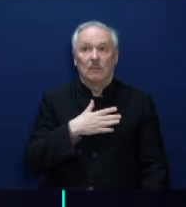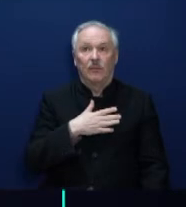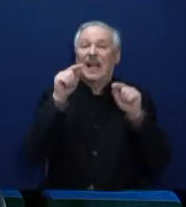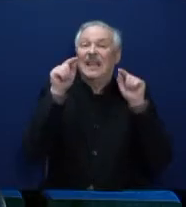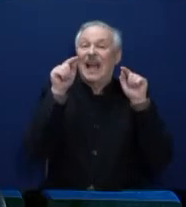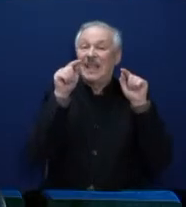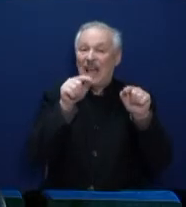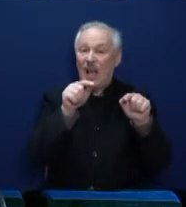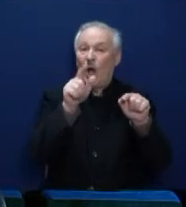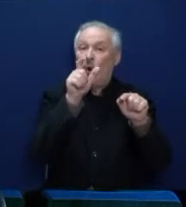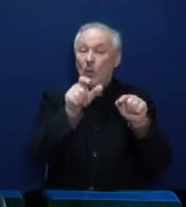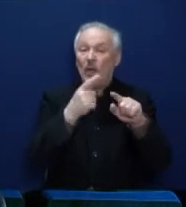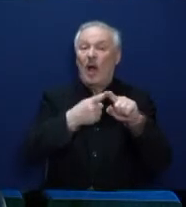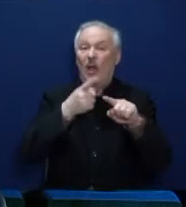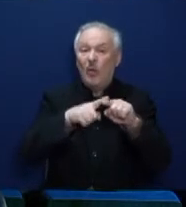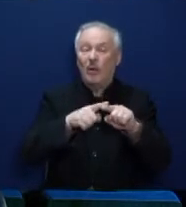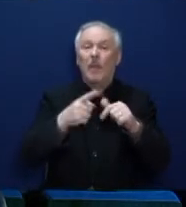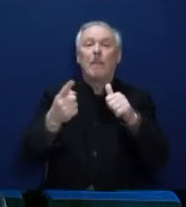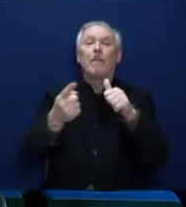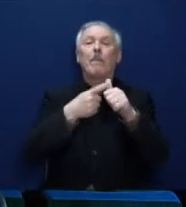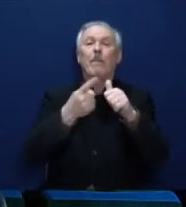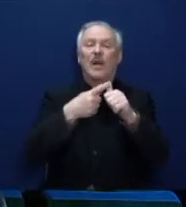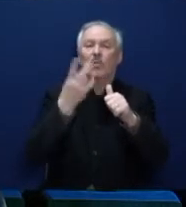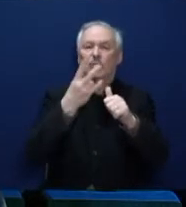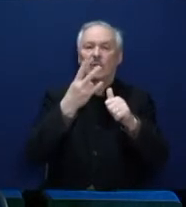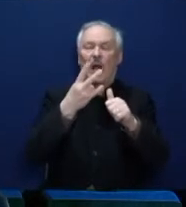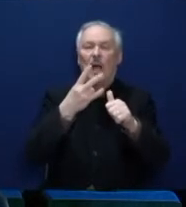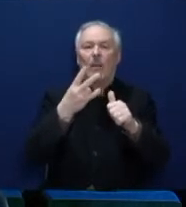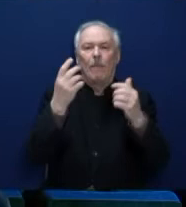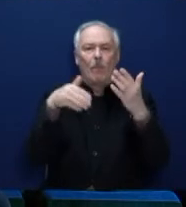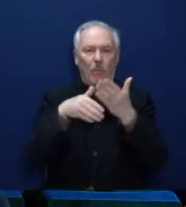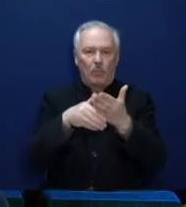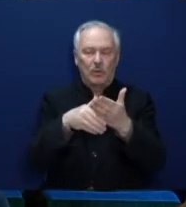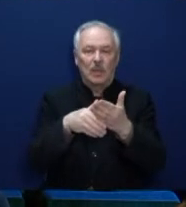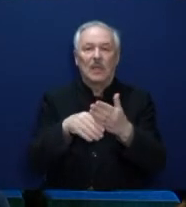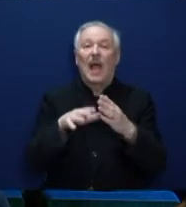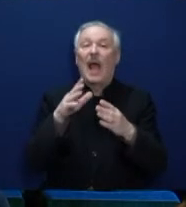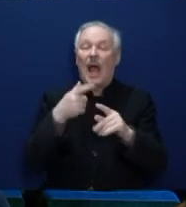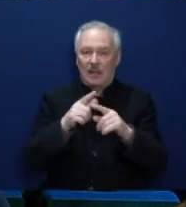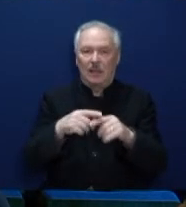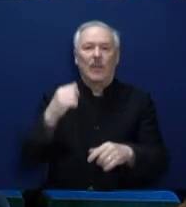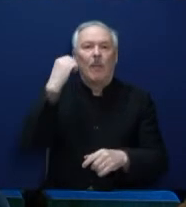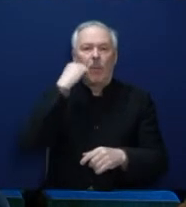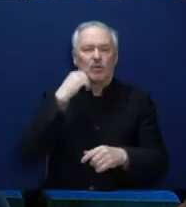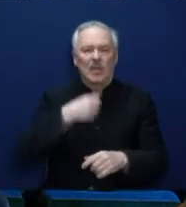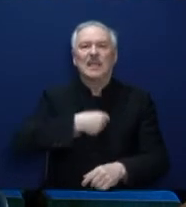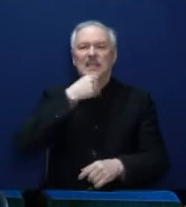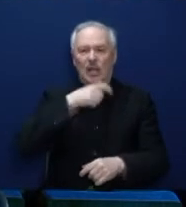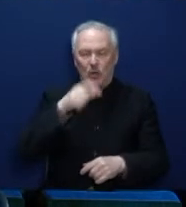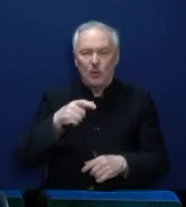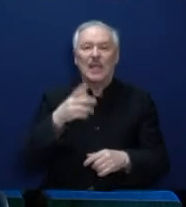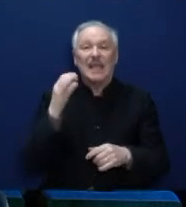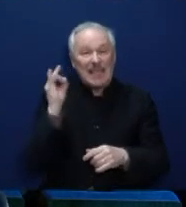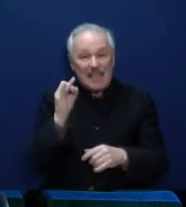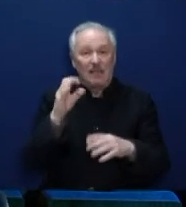категорий граждан. Появятся и новые. Это наши старшие и семьи с детьми. Всего на поддержку